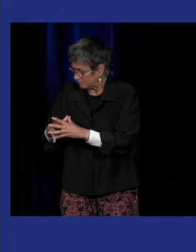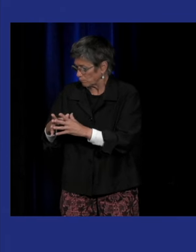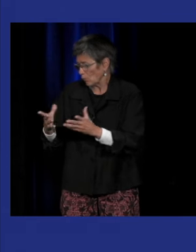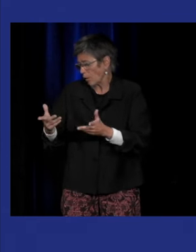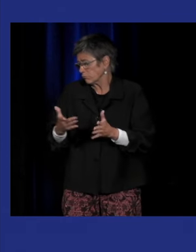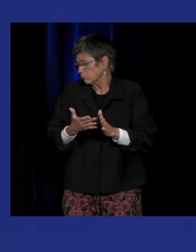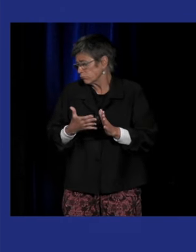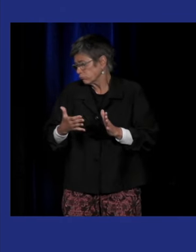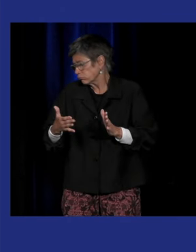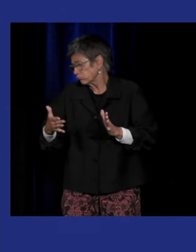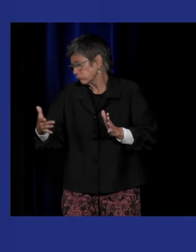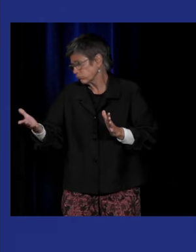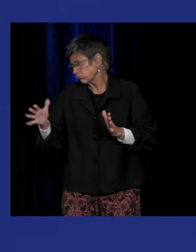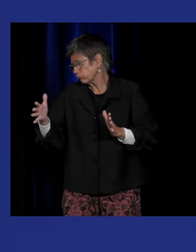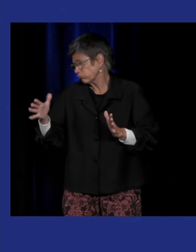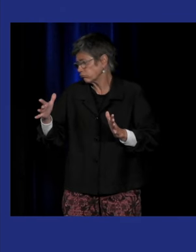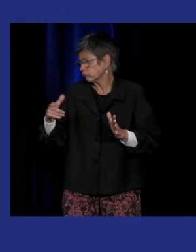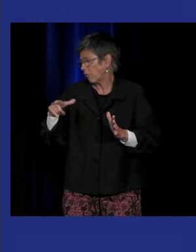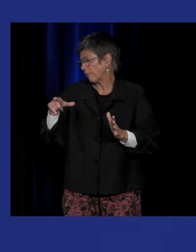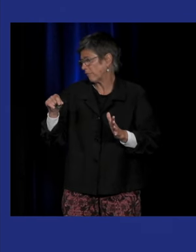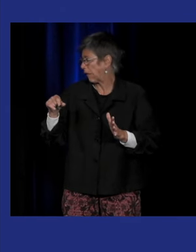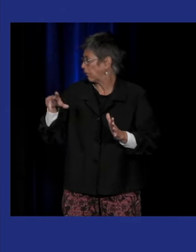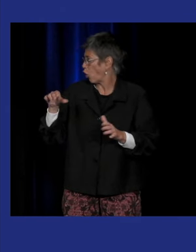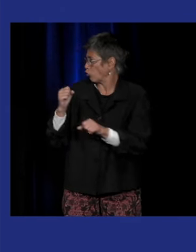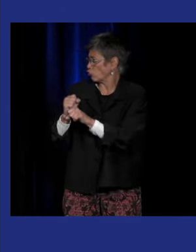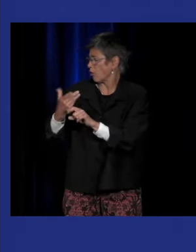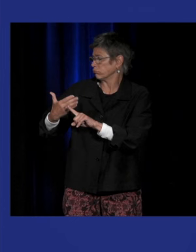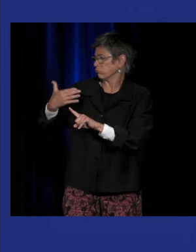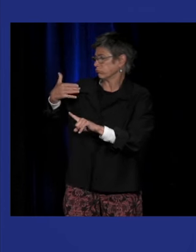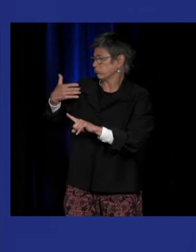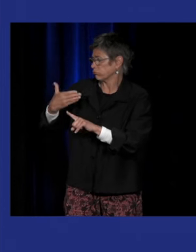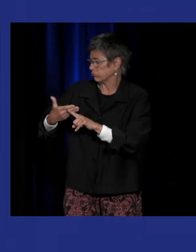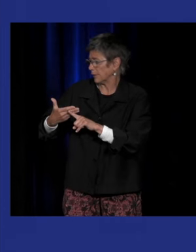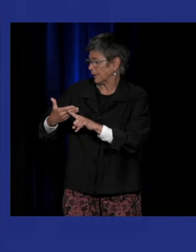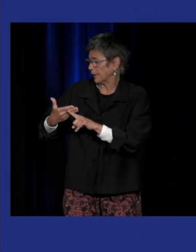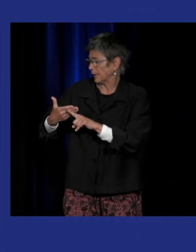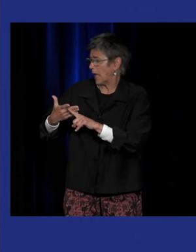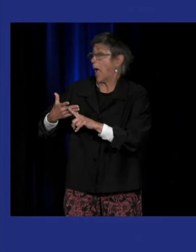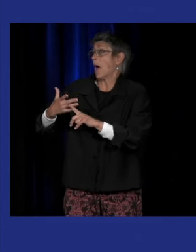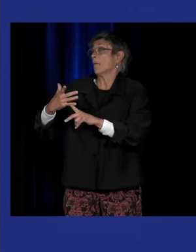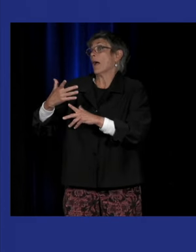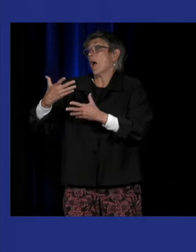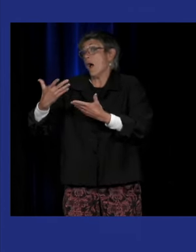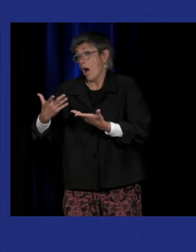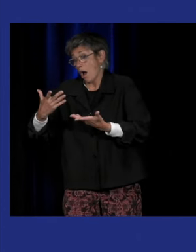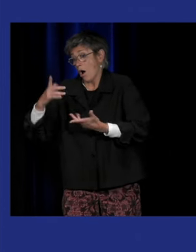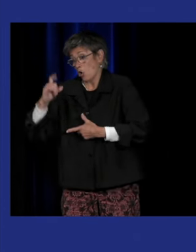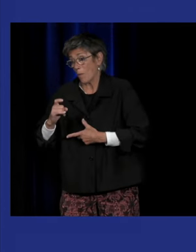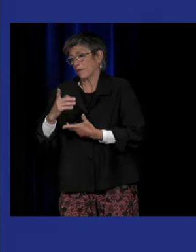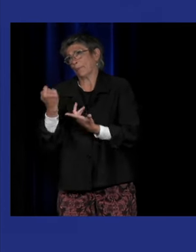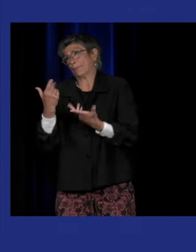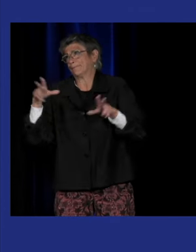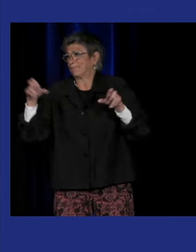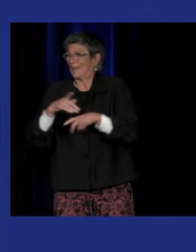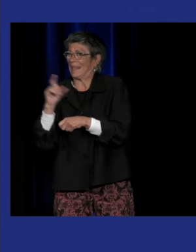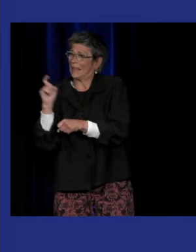période de temps on parle autour des 20-30 dernières années à une critique de cette politique d'accessibilité en quelque